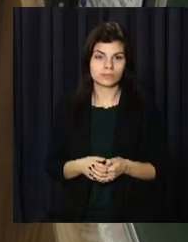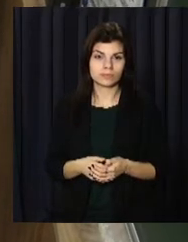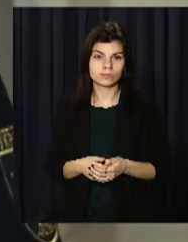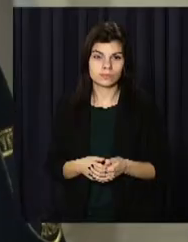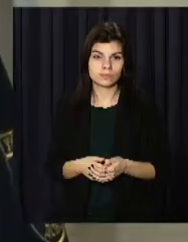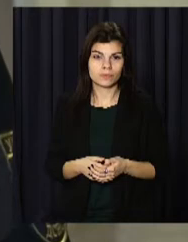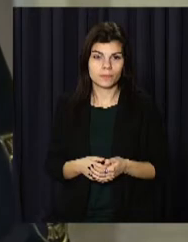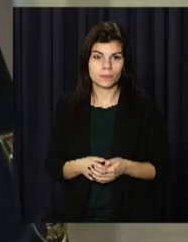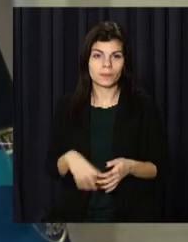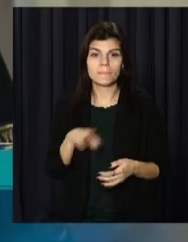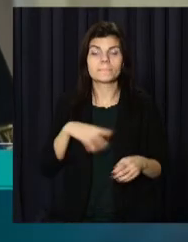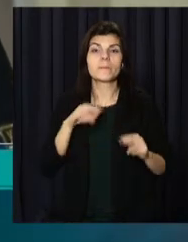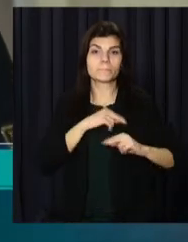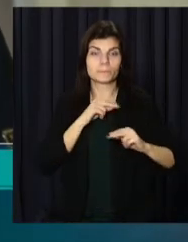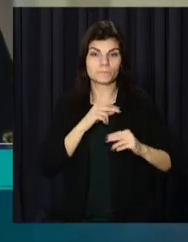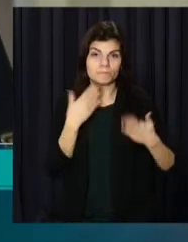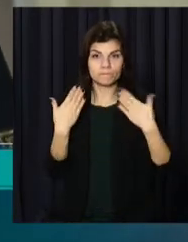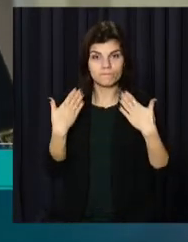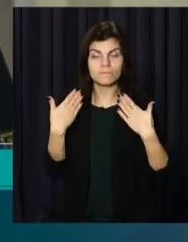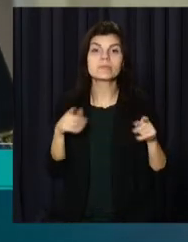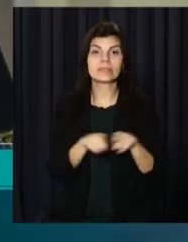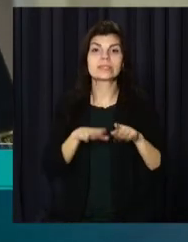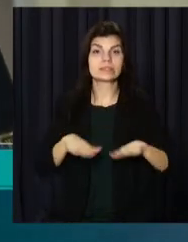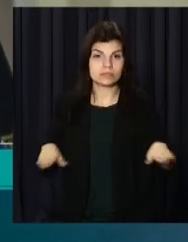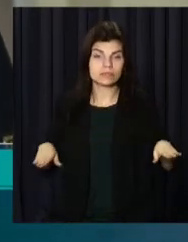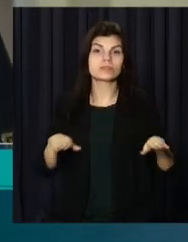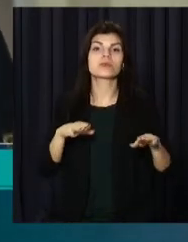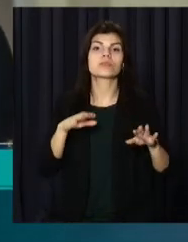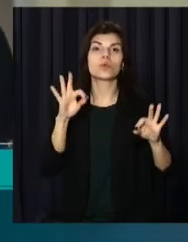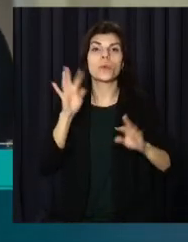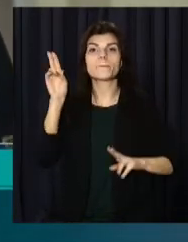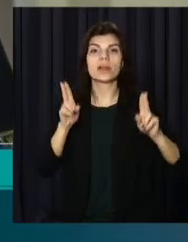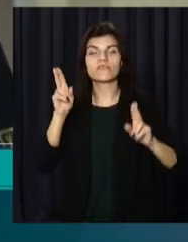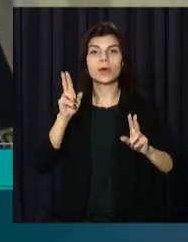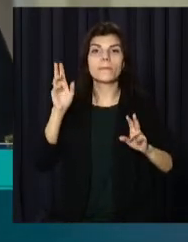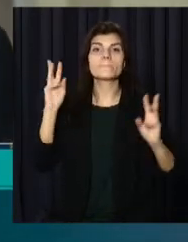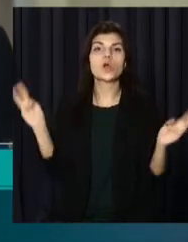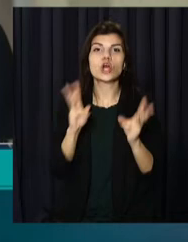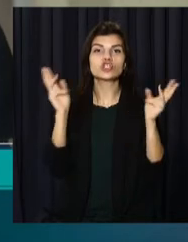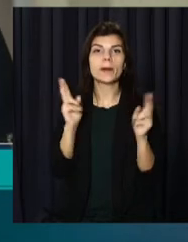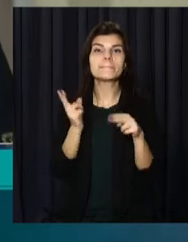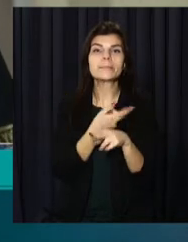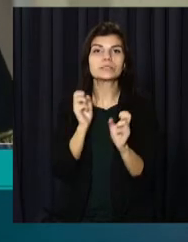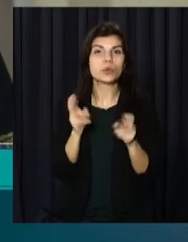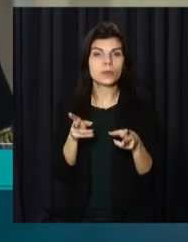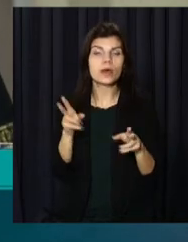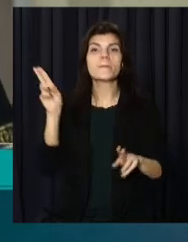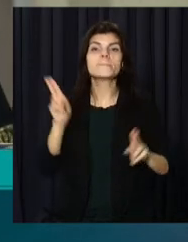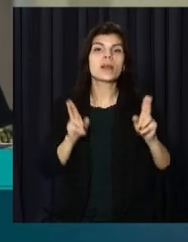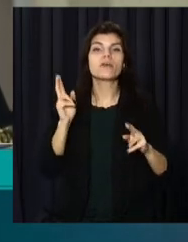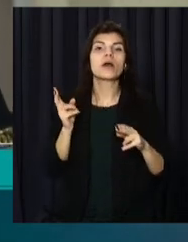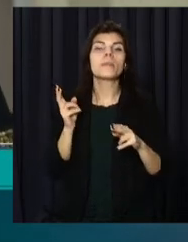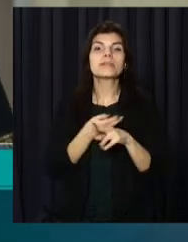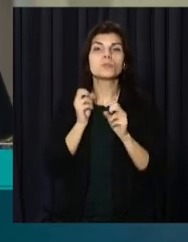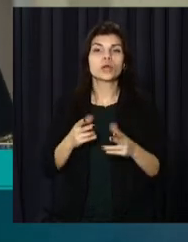Ми працюємо як з дітьми, розповідаємо їм про правила пожежної безпеки, про взагалі правила безпеки